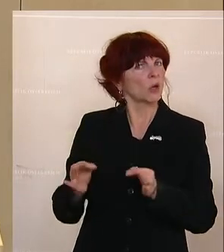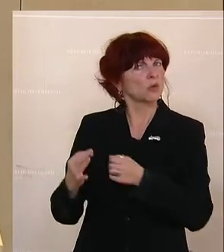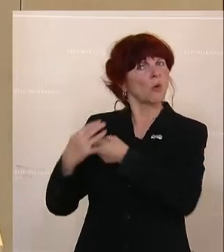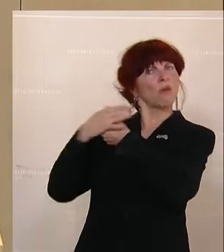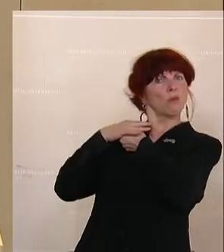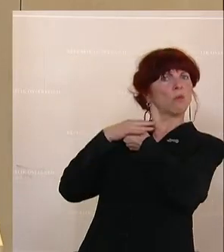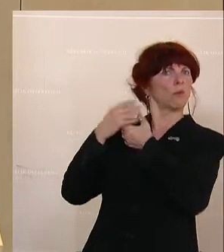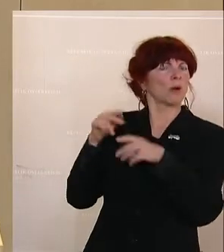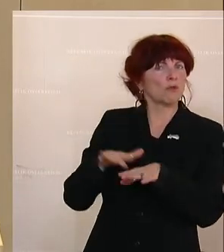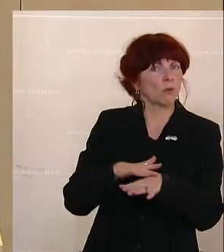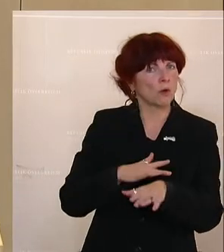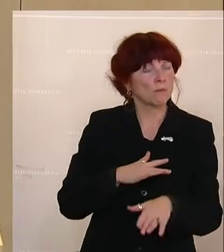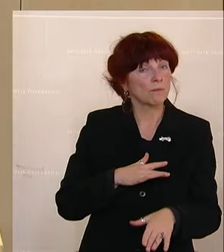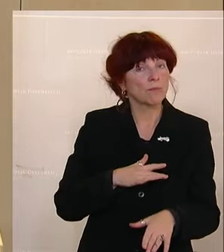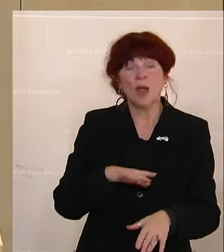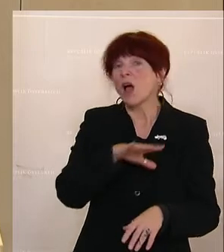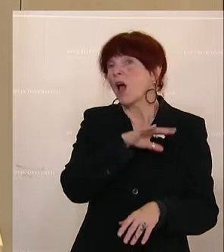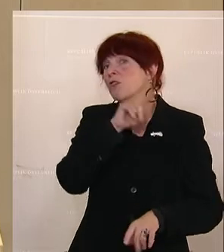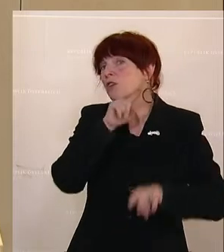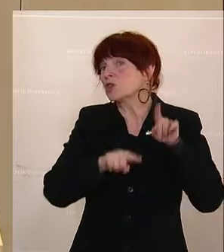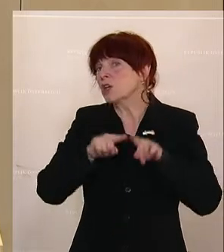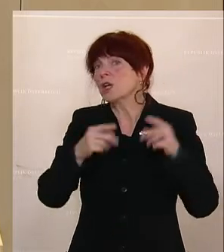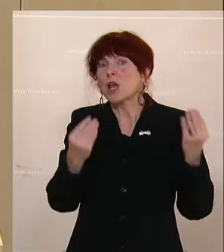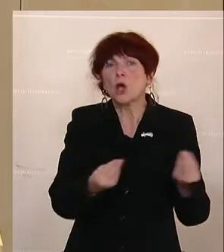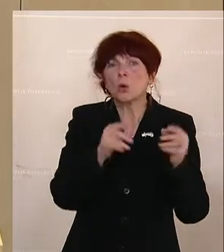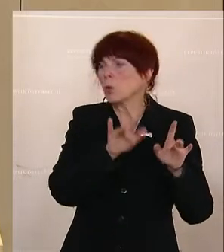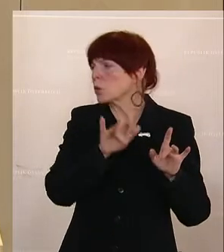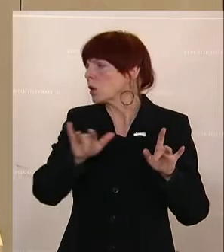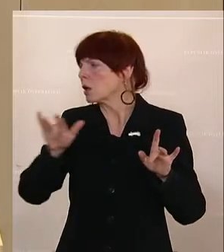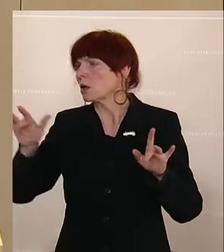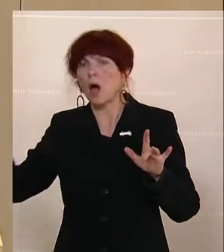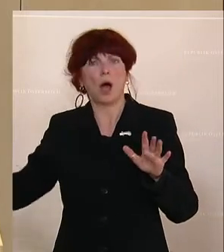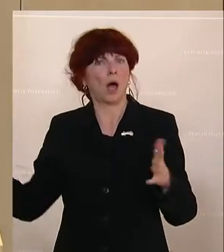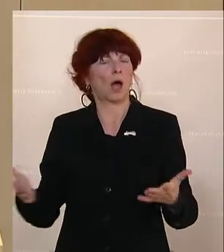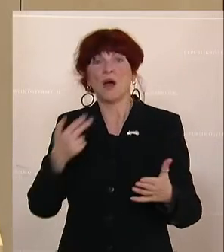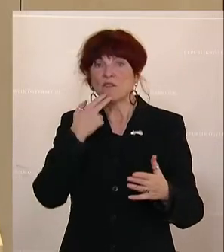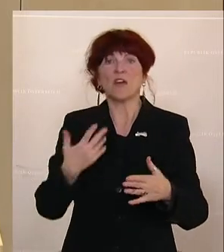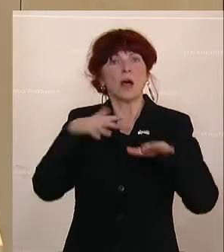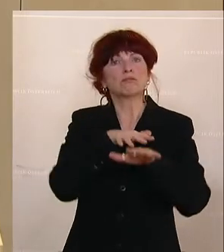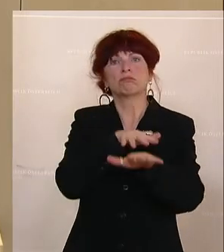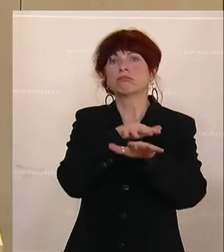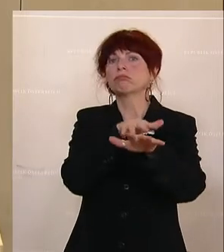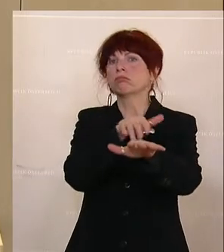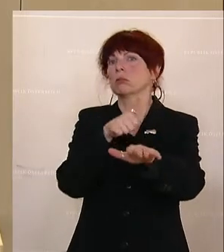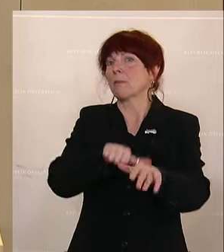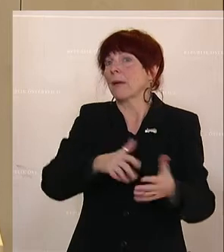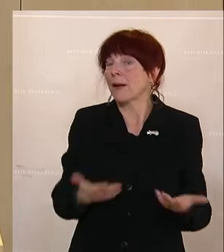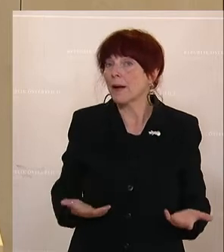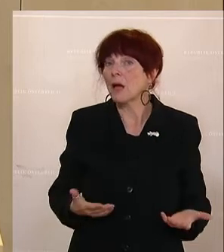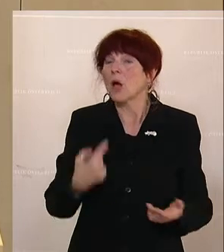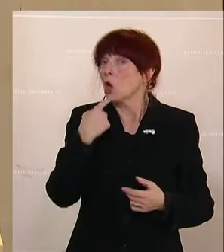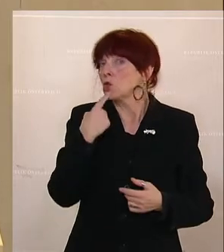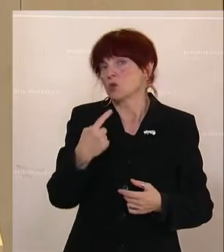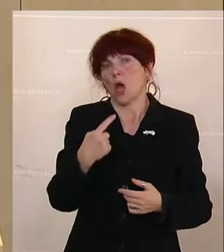gesetzt. Also alles aus den unterschiedlichsten Gründen, die hier teilnehmen an die Versammlung, die zum Großteil sagen,